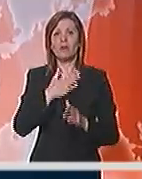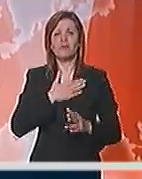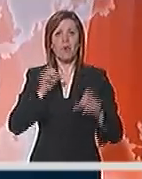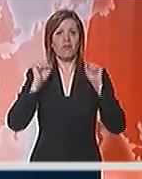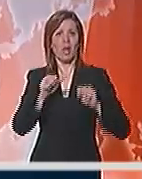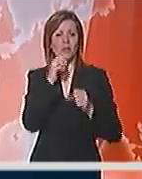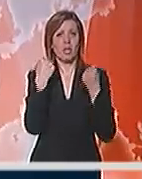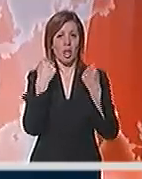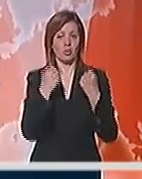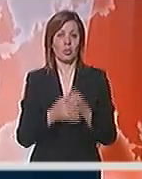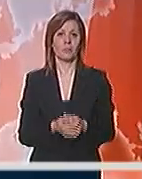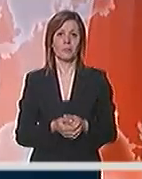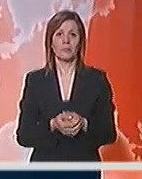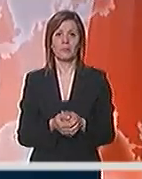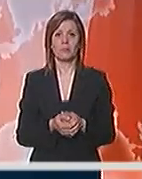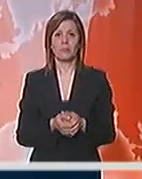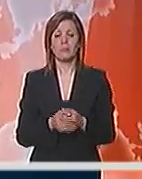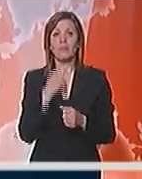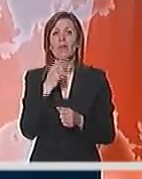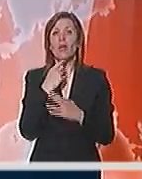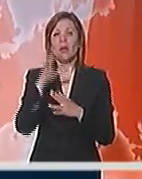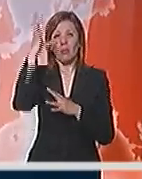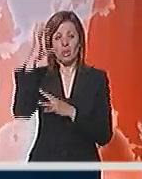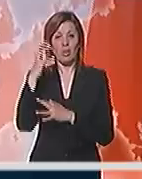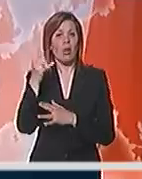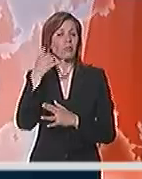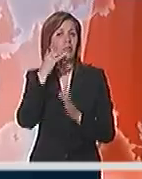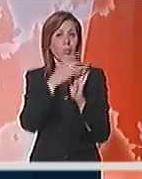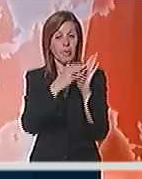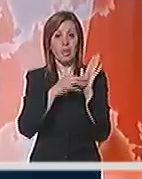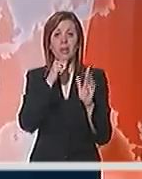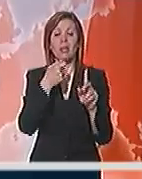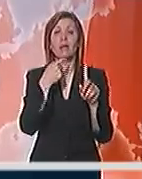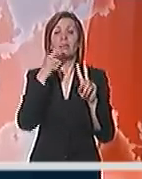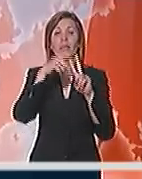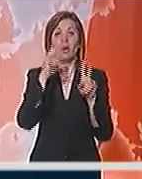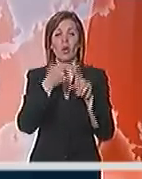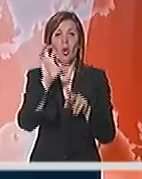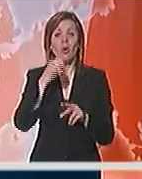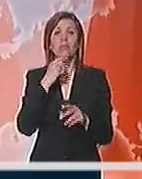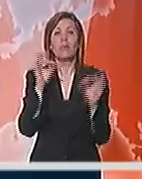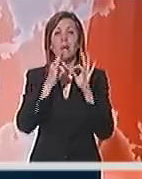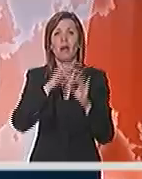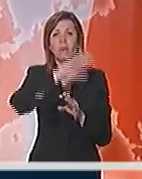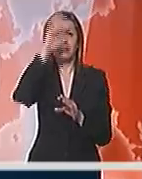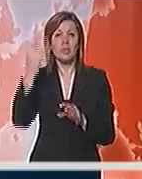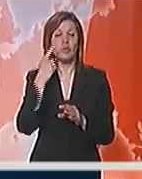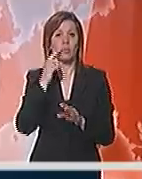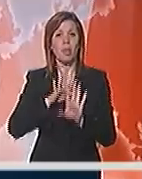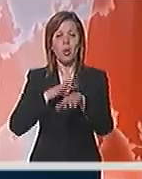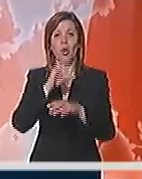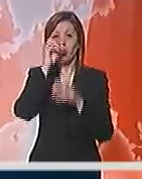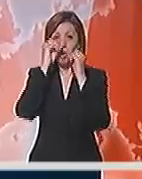vlast ojača. Repetitor mobilne mreže IPKO u naselju Brankovo Brdo u opštini Zubim Potok